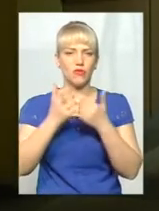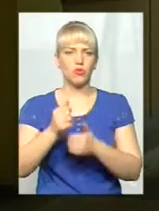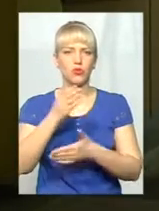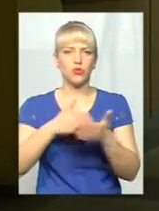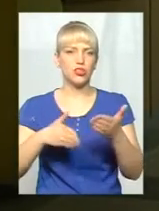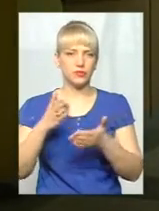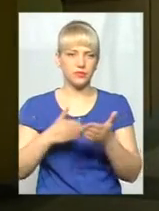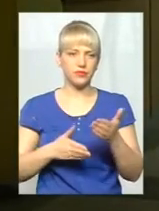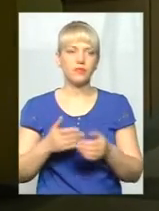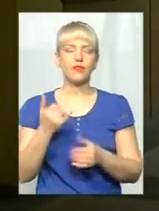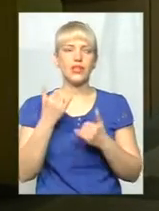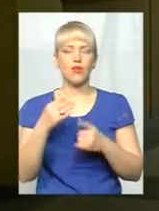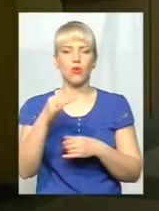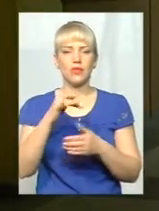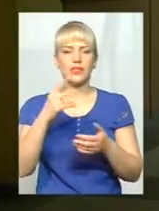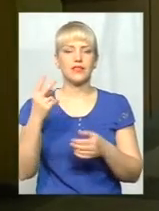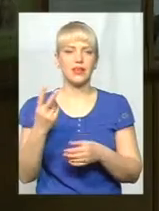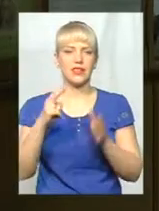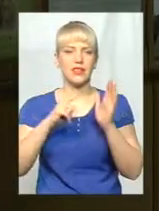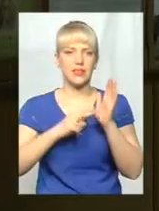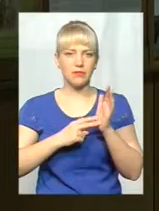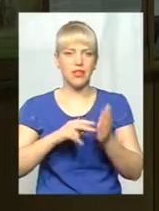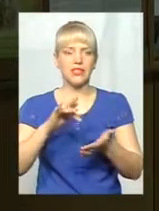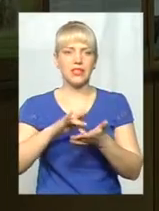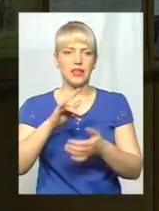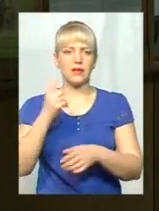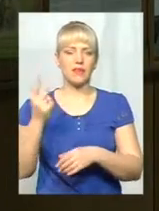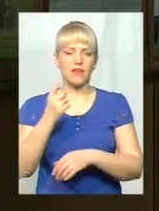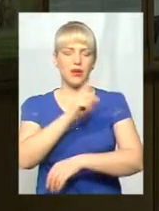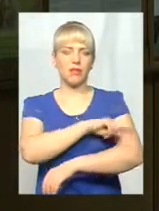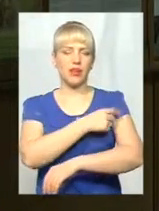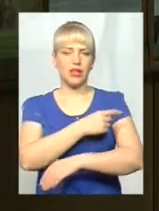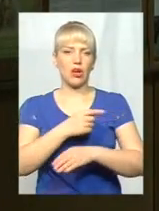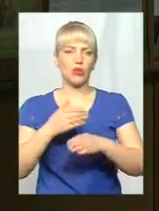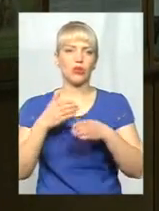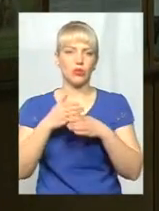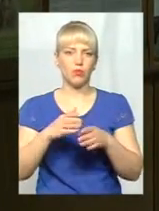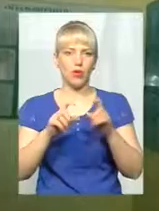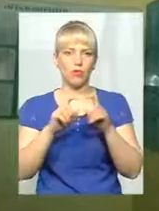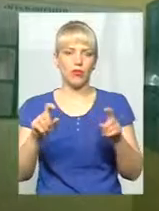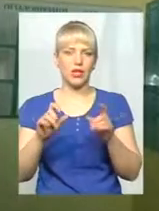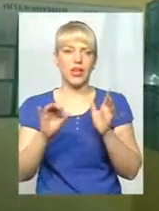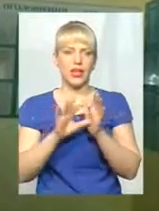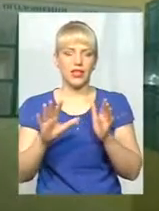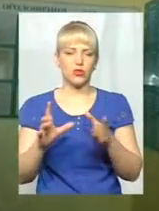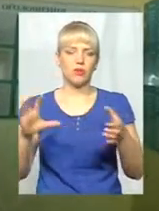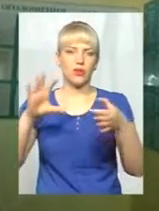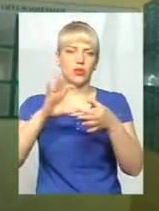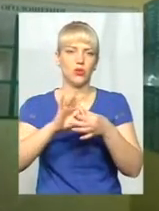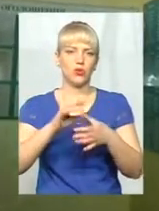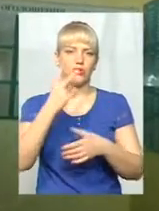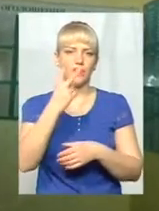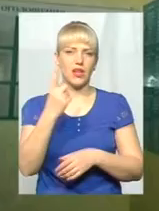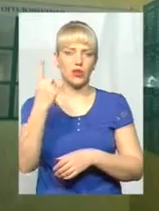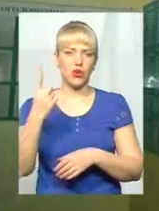області наразі з 27 центрів первинної медико-санітарної допомоги до системи електронне здоров'я підключено 21 центр, каже Ольга Трач.